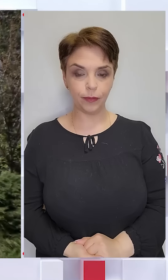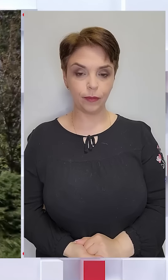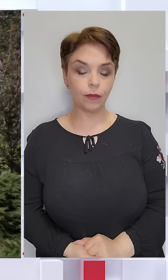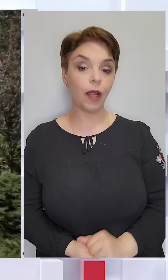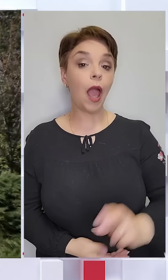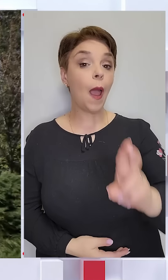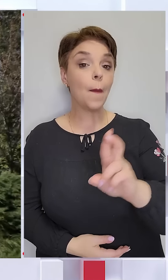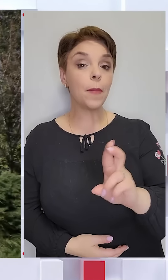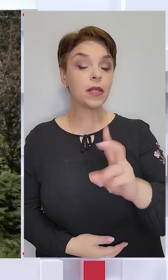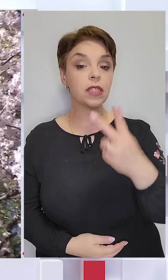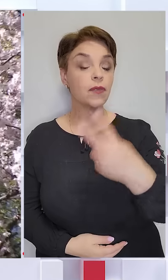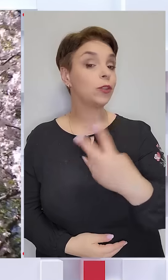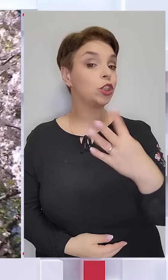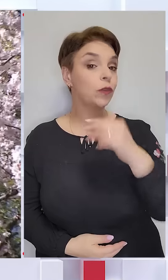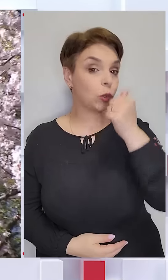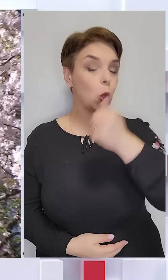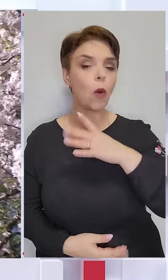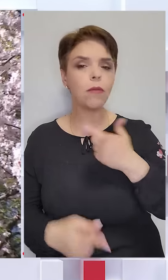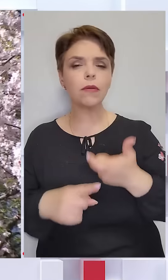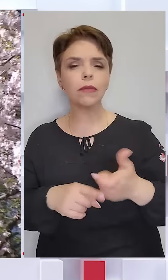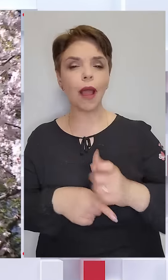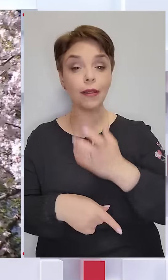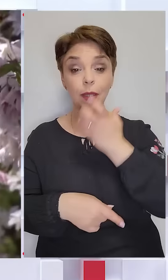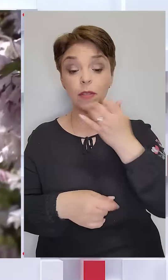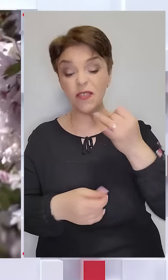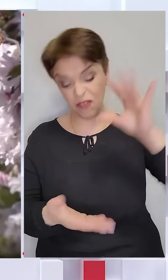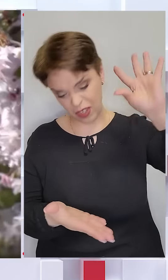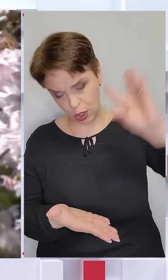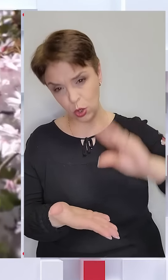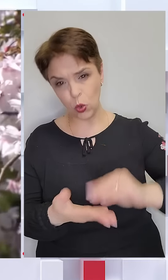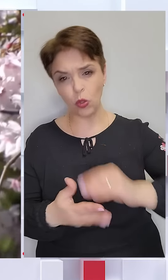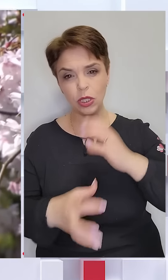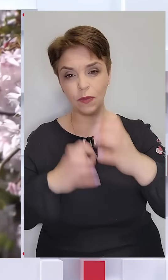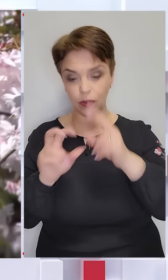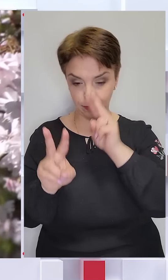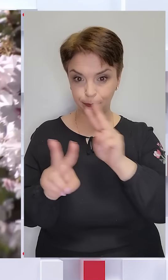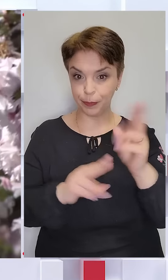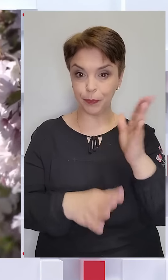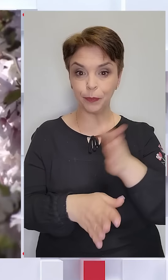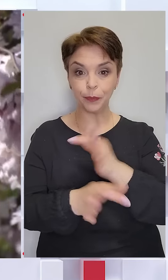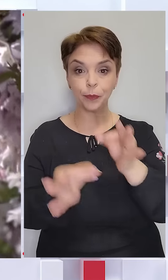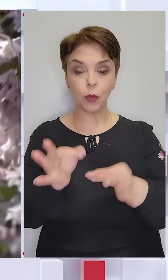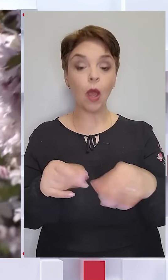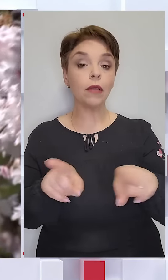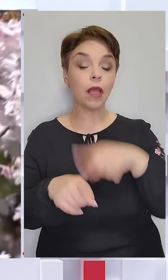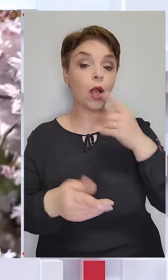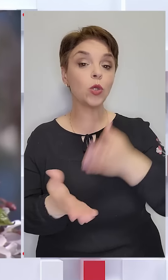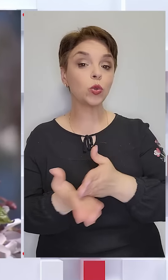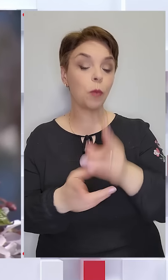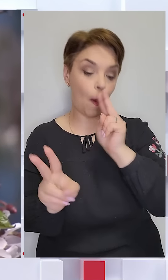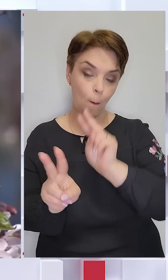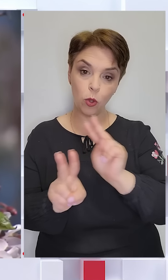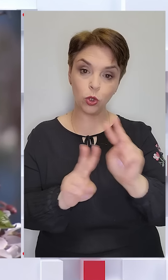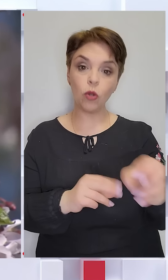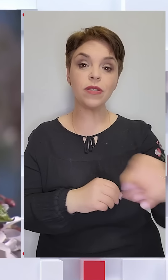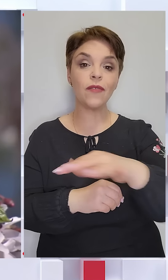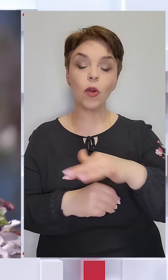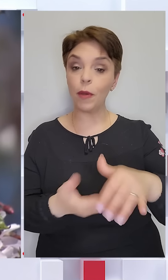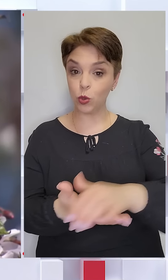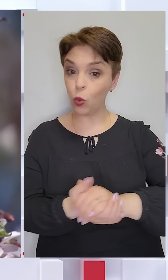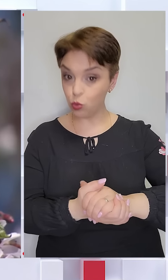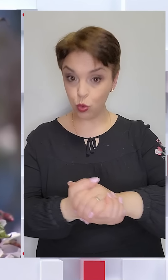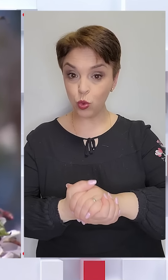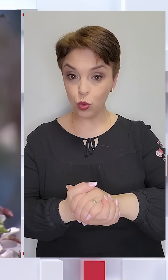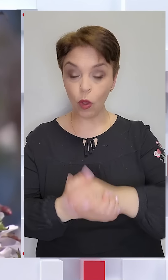Березень 24-го був найтеплішим в історії світових метеоспостережень, так кажуть у службі моніторингу Європейського